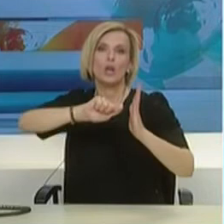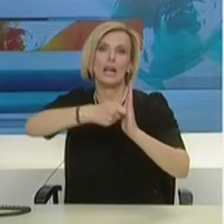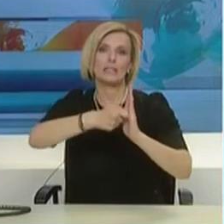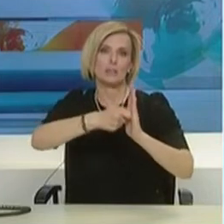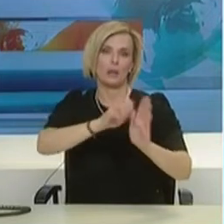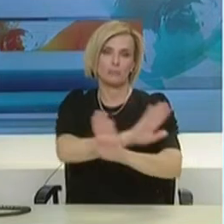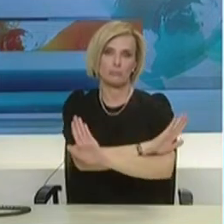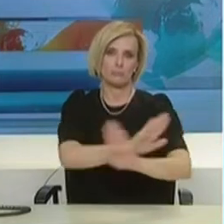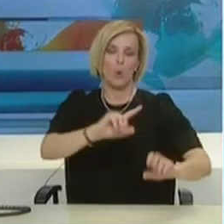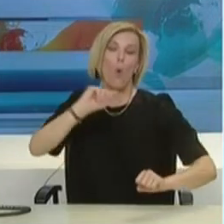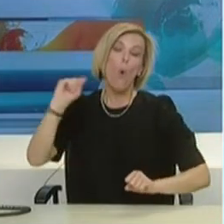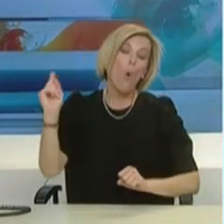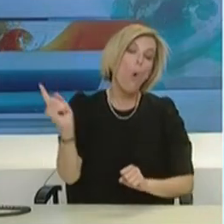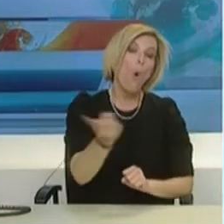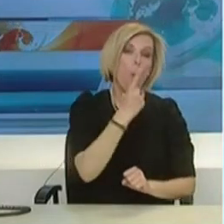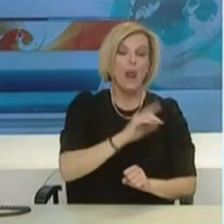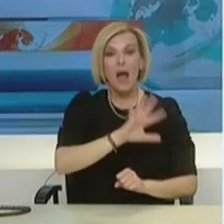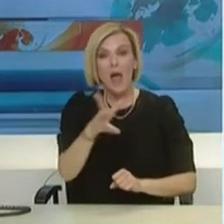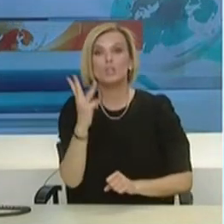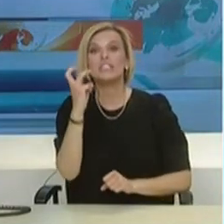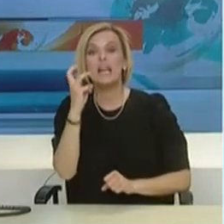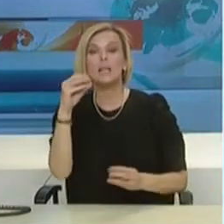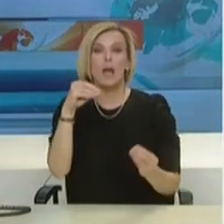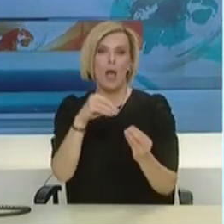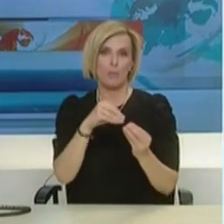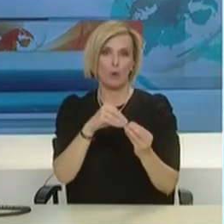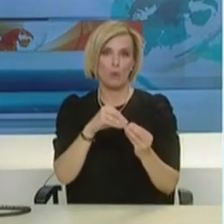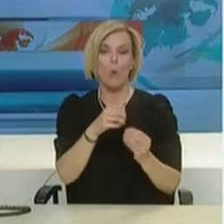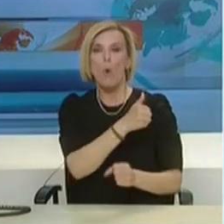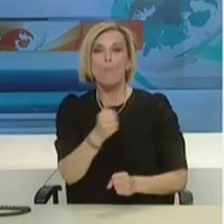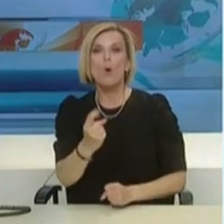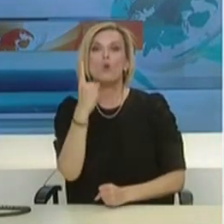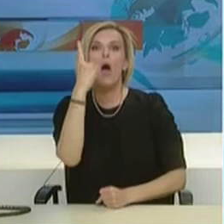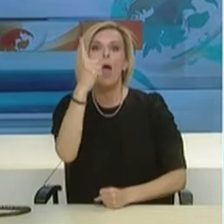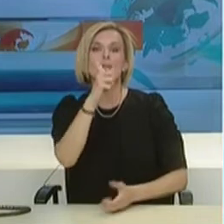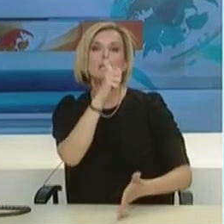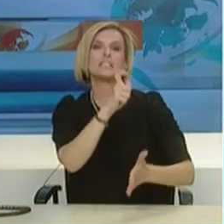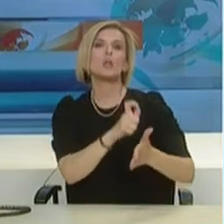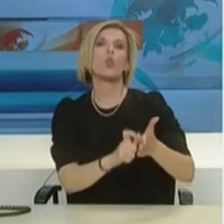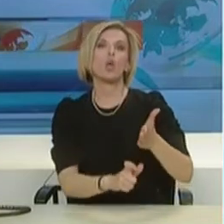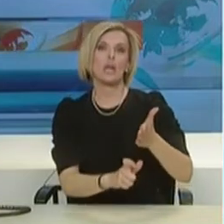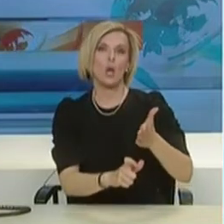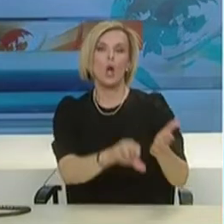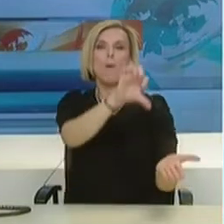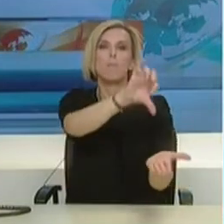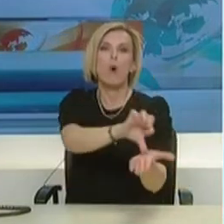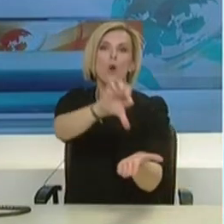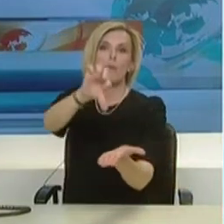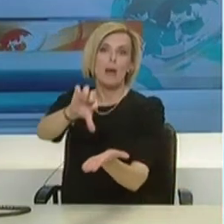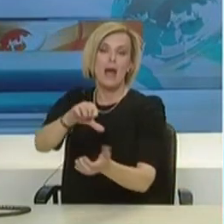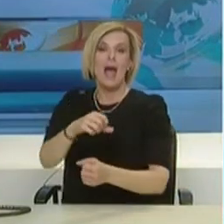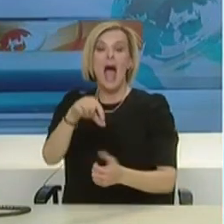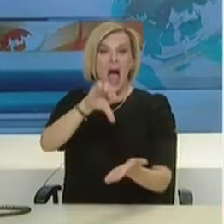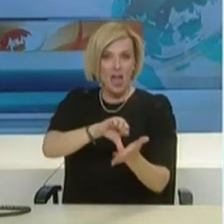τέλος Απριλίου με την υποχρέωση να λειτουργεί τουλάχιστον ένα ξενοδοχείο να πρωτεύουσα περιφερειακής ενότητας και τρία σε